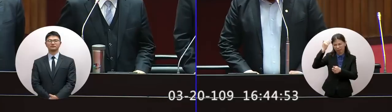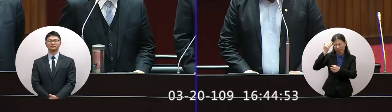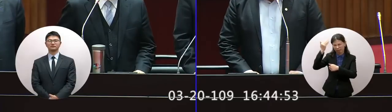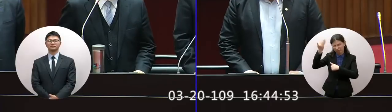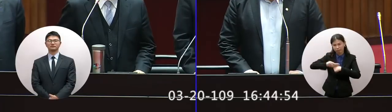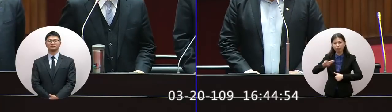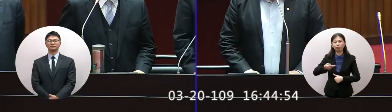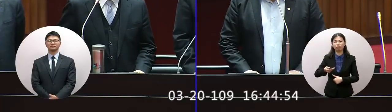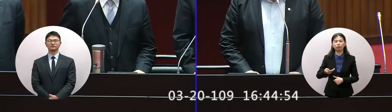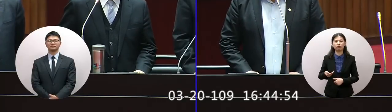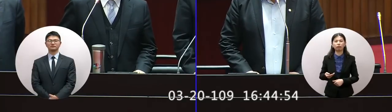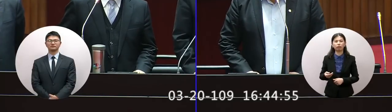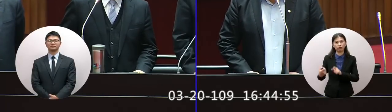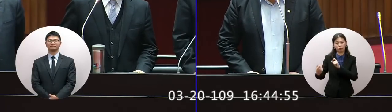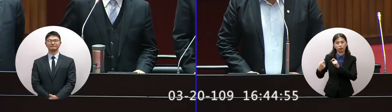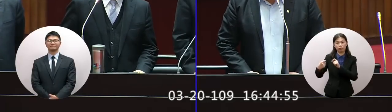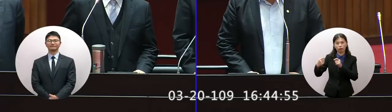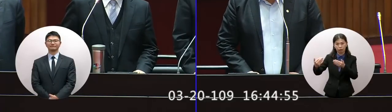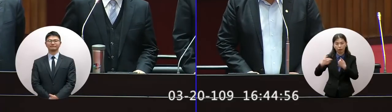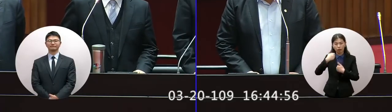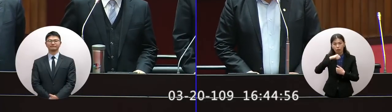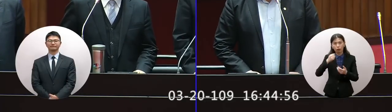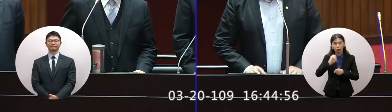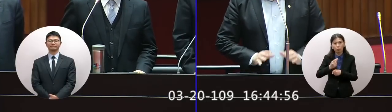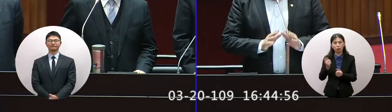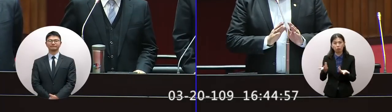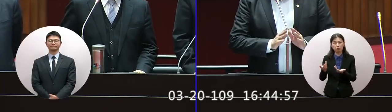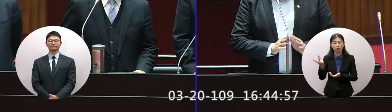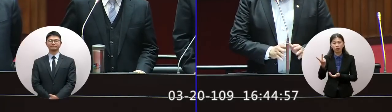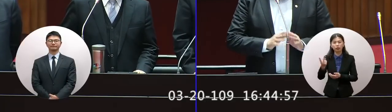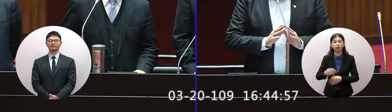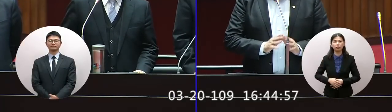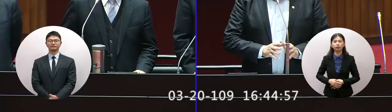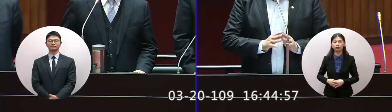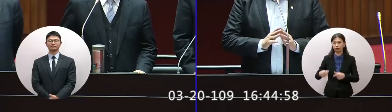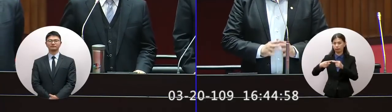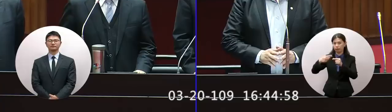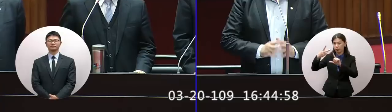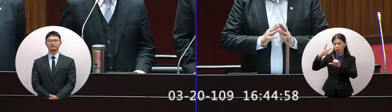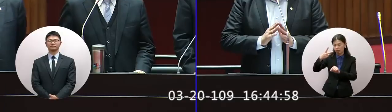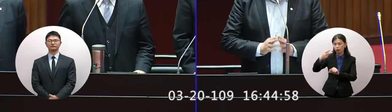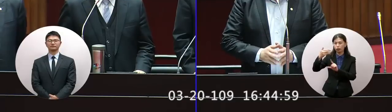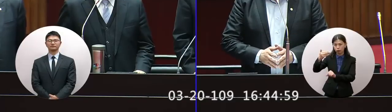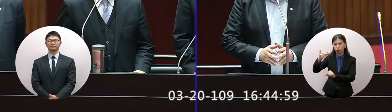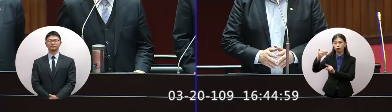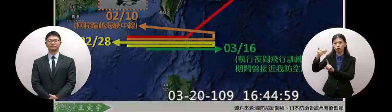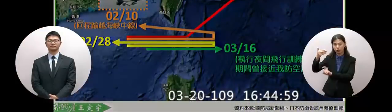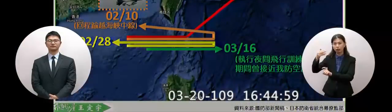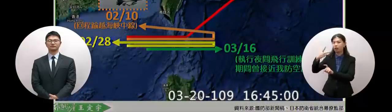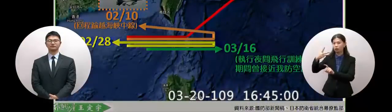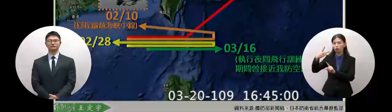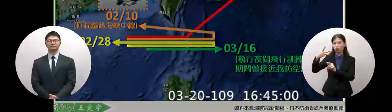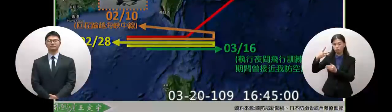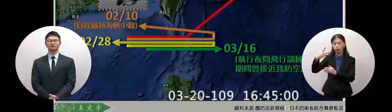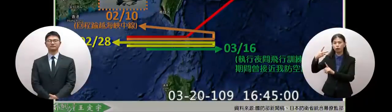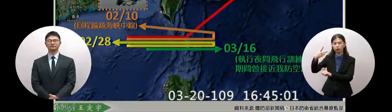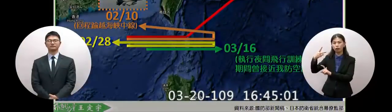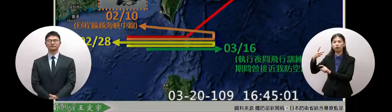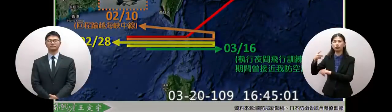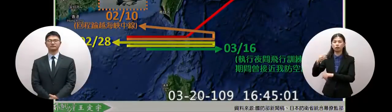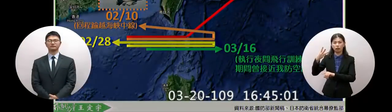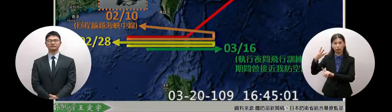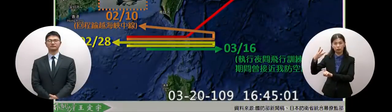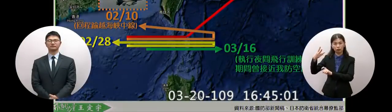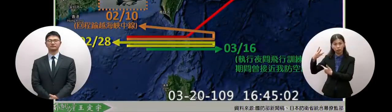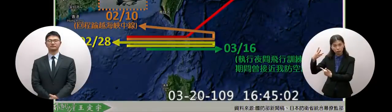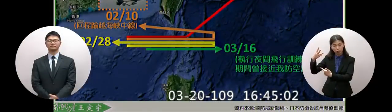的國家那他最近對台灣做了兩件事情第一件事情是從2月9號2月10號2月28號3月16號